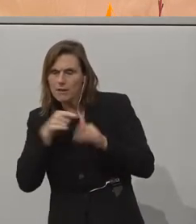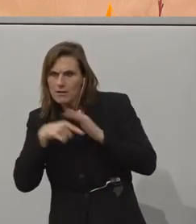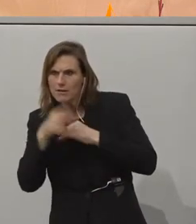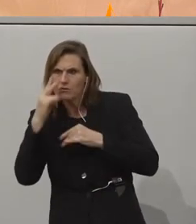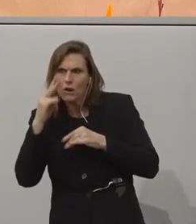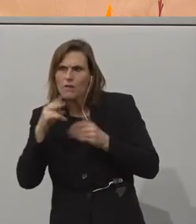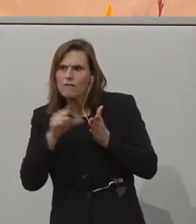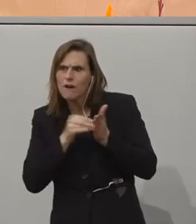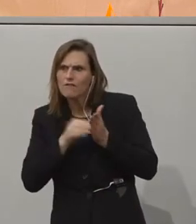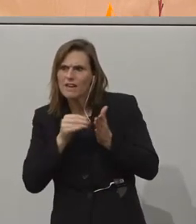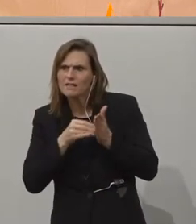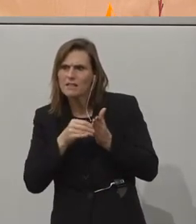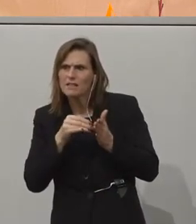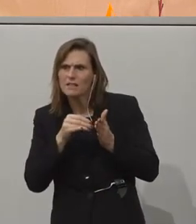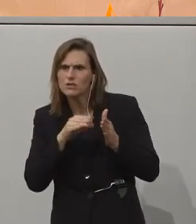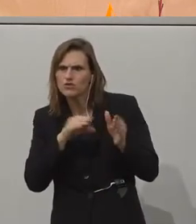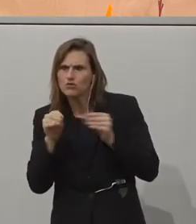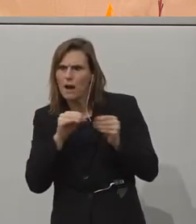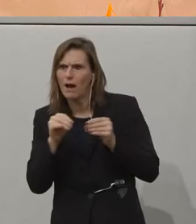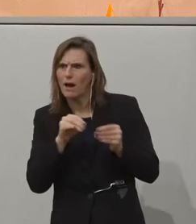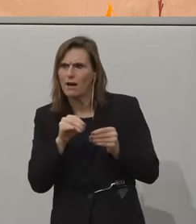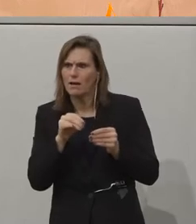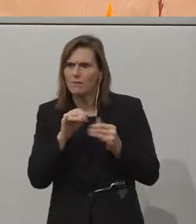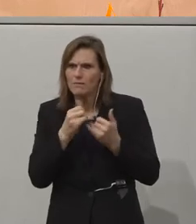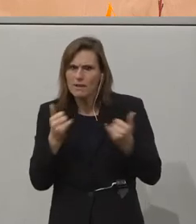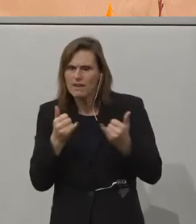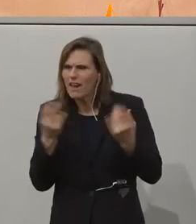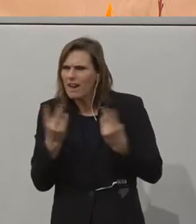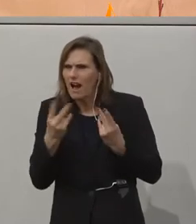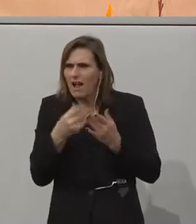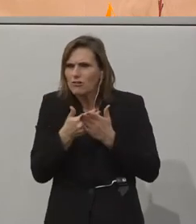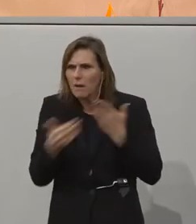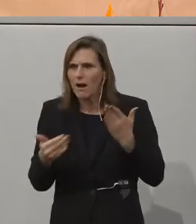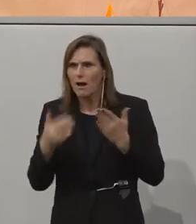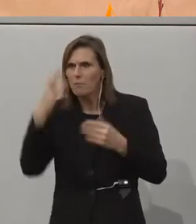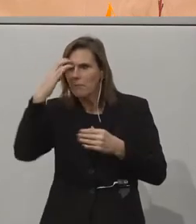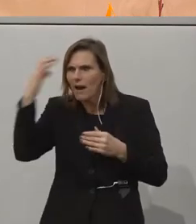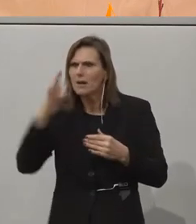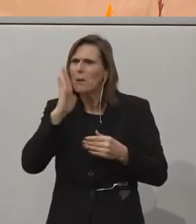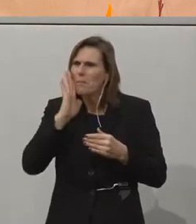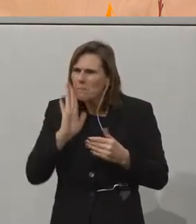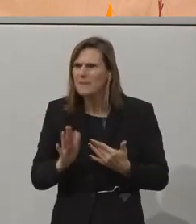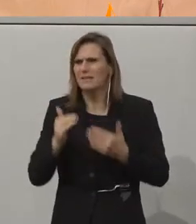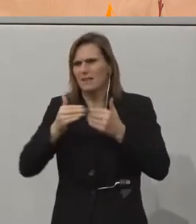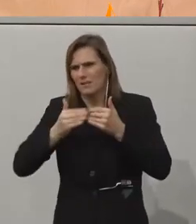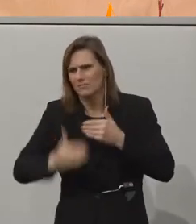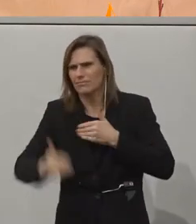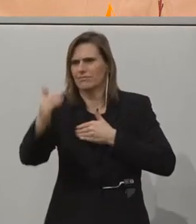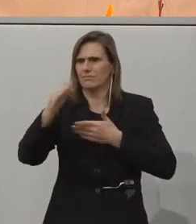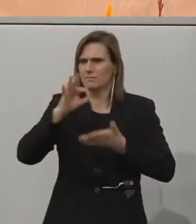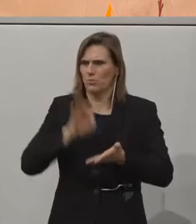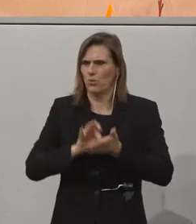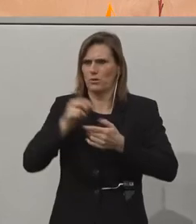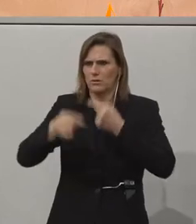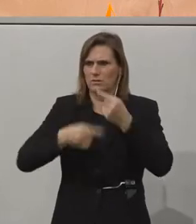das SpeechGear in welcher Sprache auch immer und Sie werden begeistert sein. Aber bitte bringen wir das doch auf den Punkt, diese